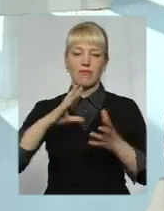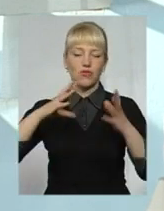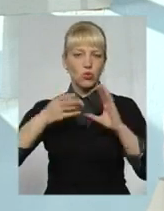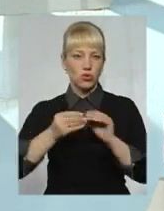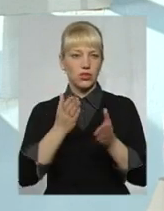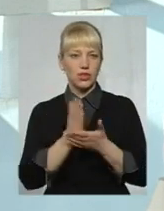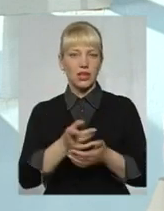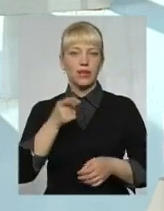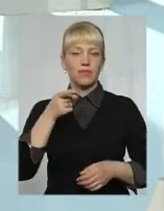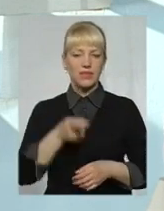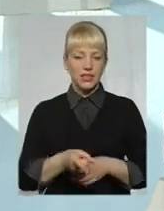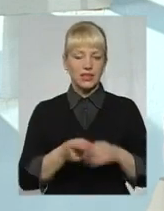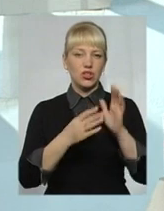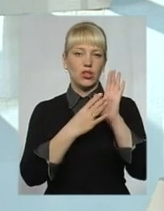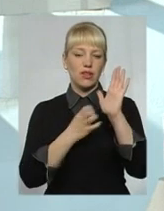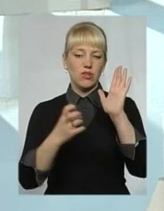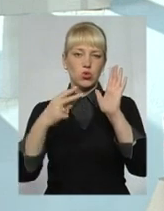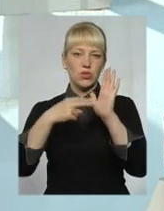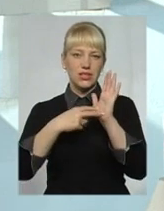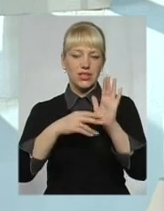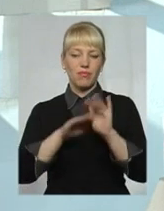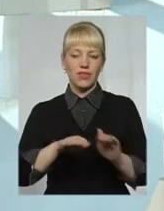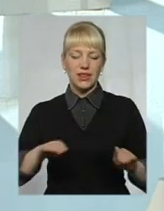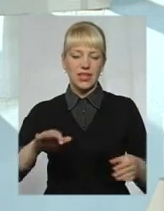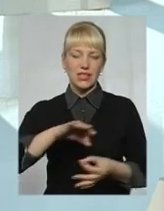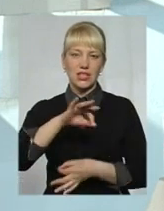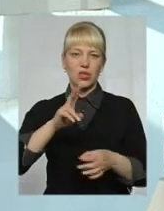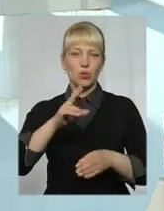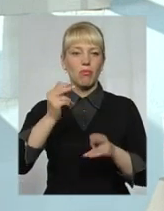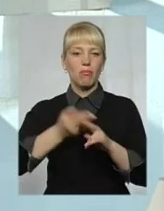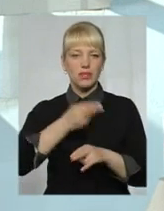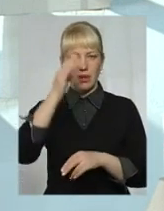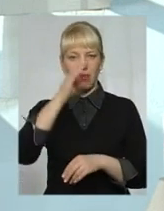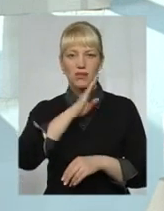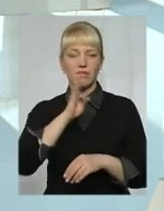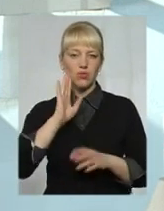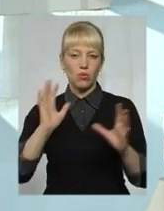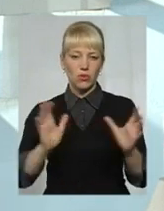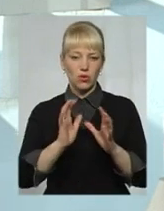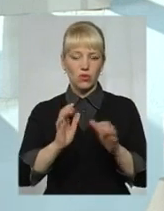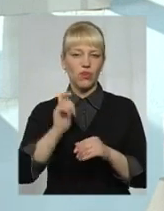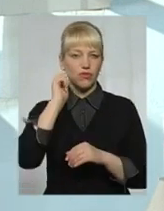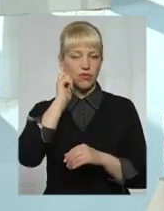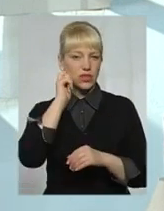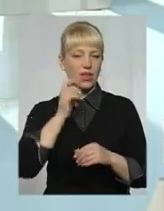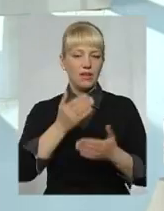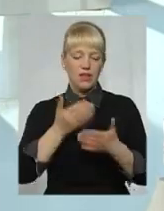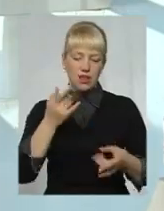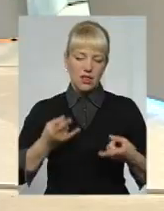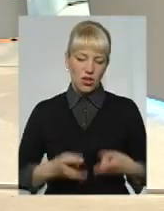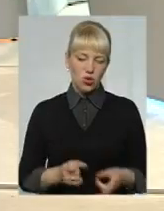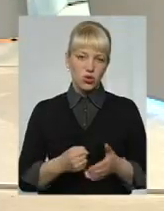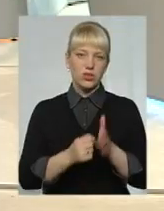1907 дітей сиріт і позбавлених батьківського опікування в віці від народження до 18 років.